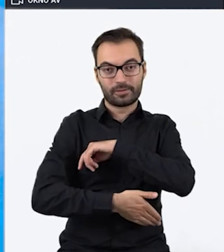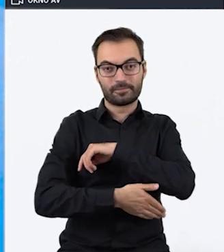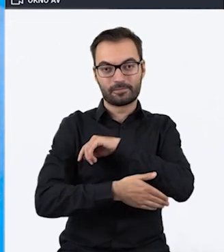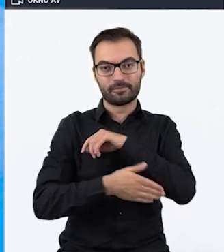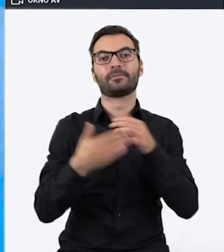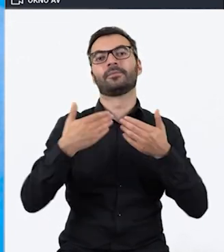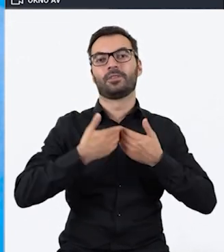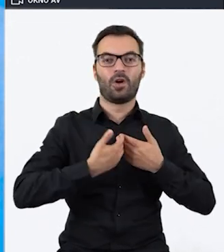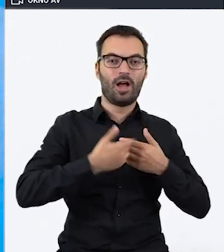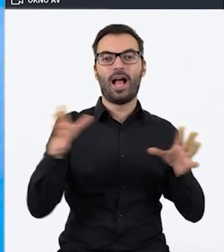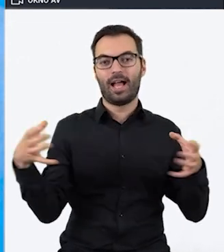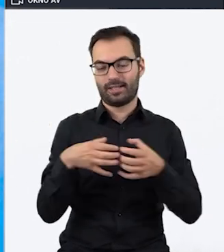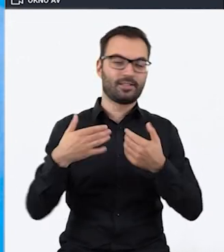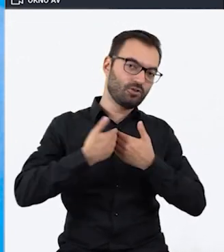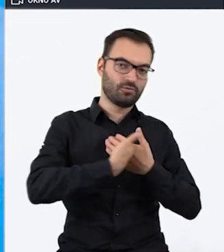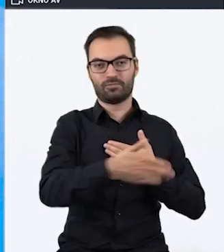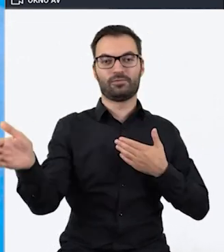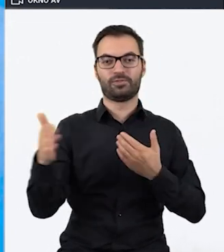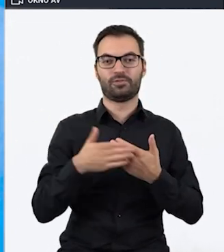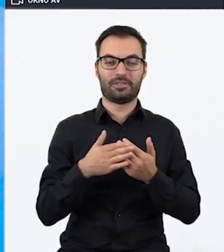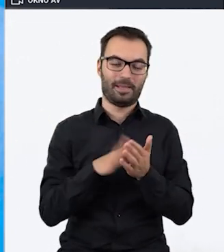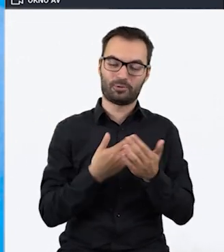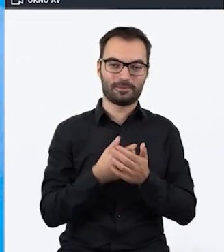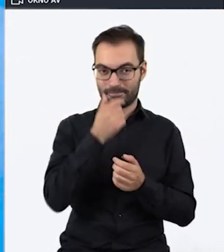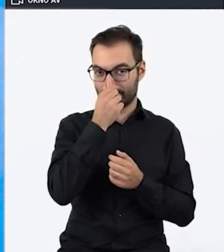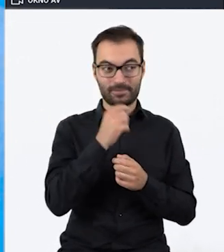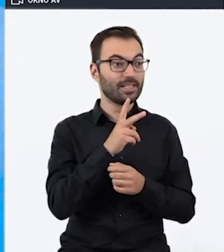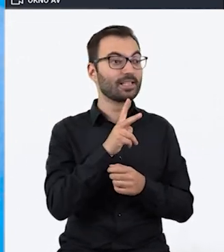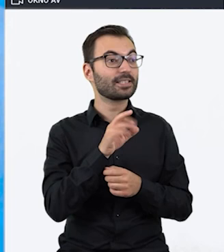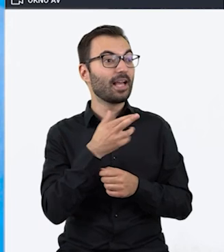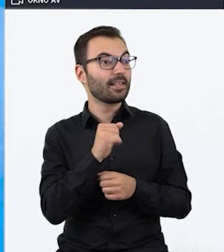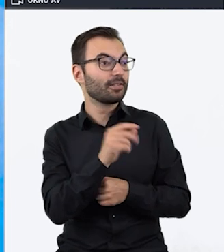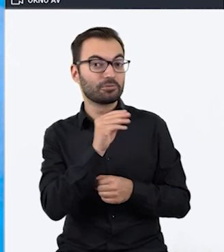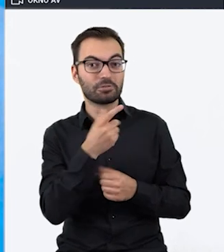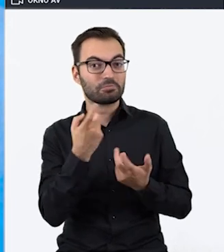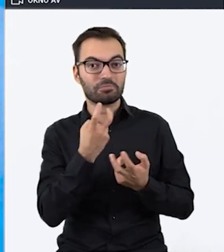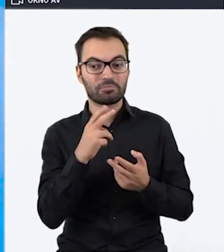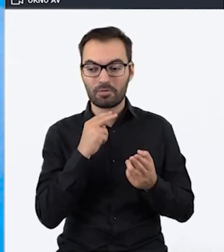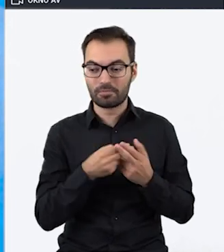otworzyć na przykład wspólnie drzwi. Ksenia, jakieś pytanie rzuciło Ci się jeszcze w oczy?